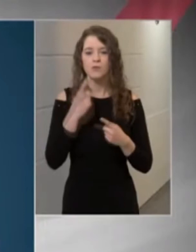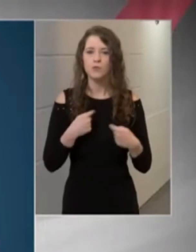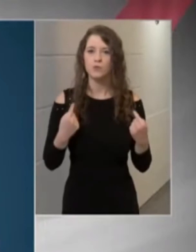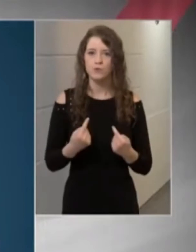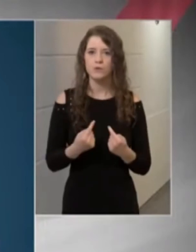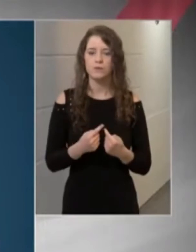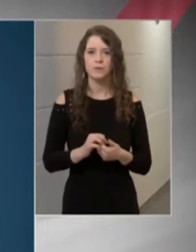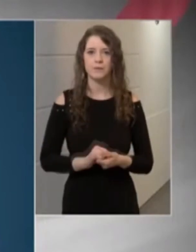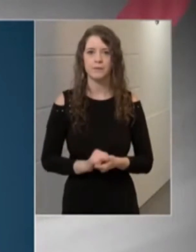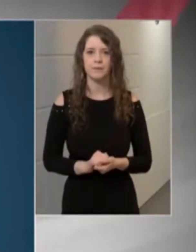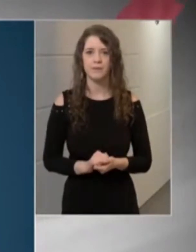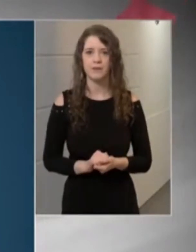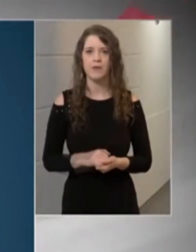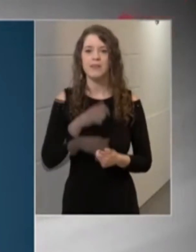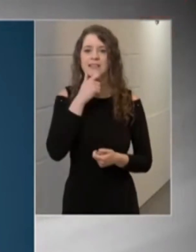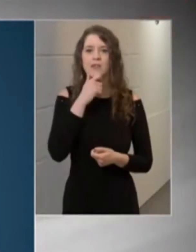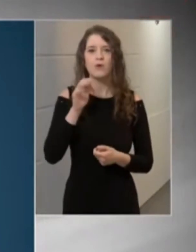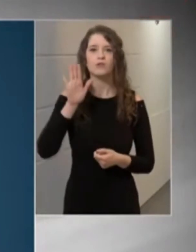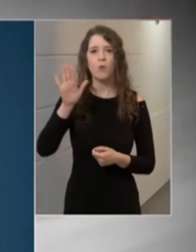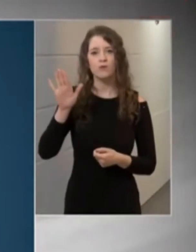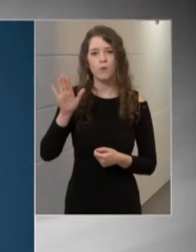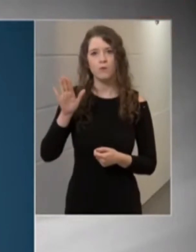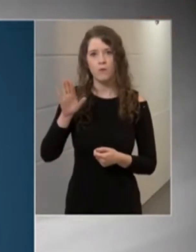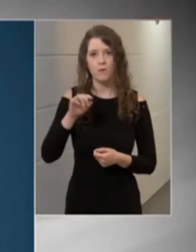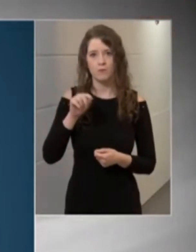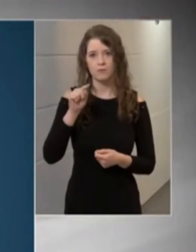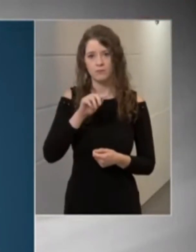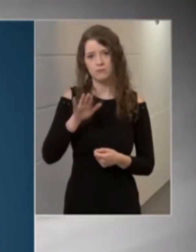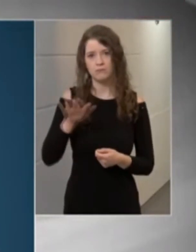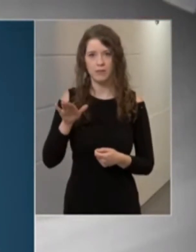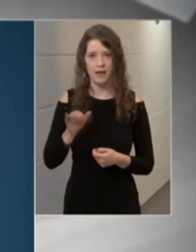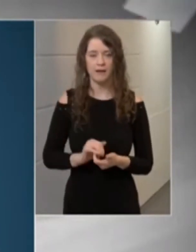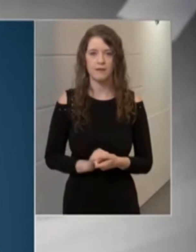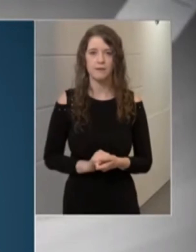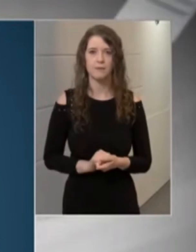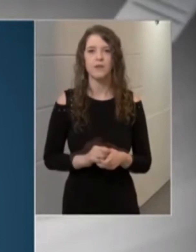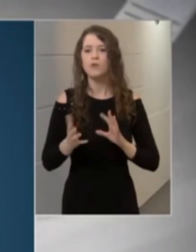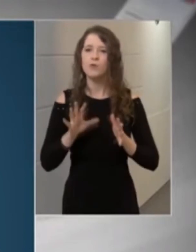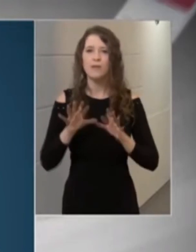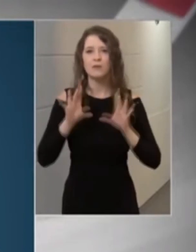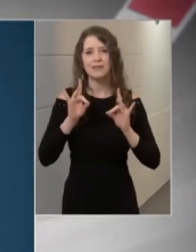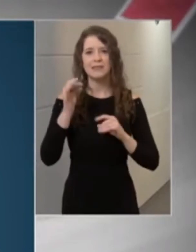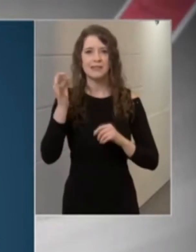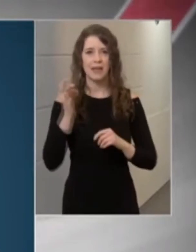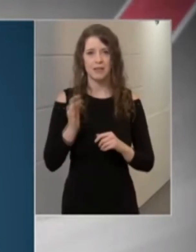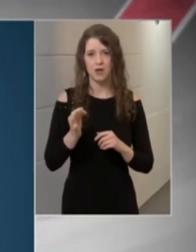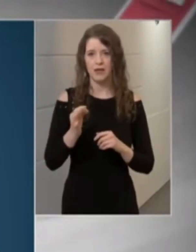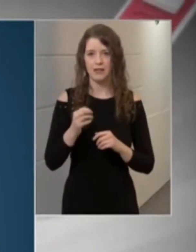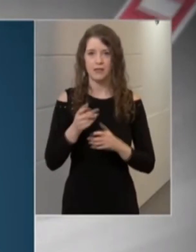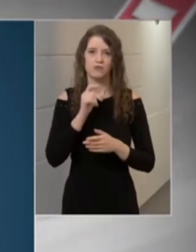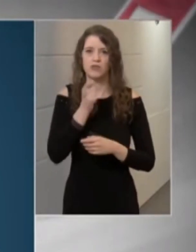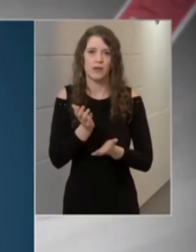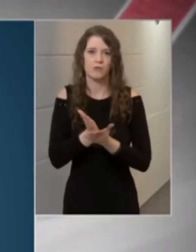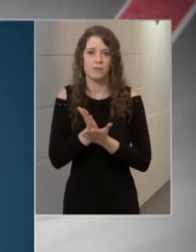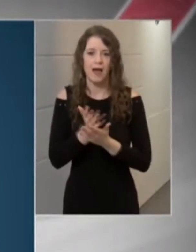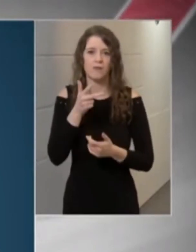az idős otthonoknál is csak körülbelül 10 százalékát tudtuk beoltani a